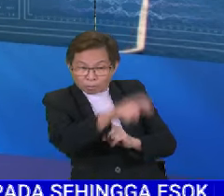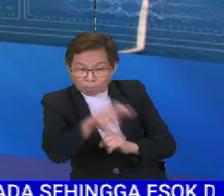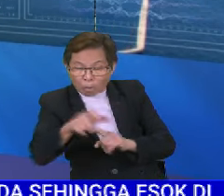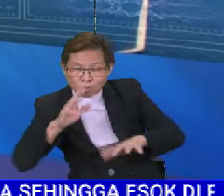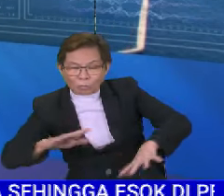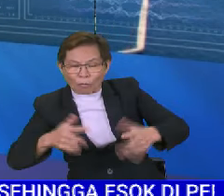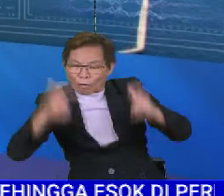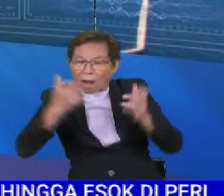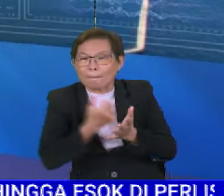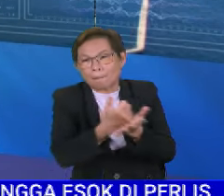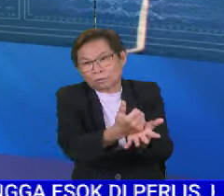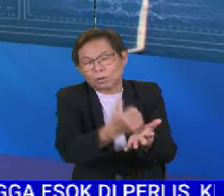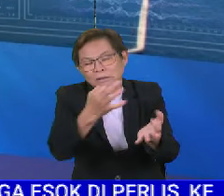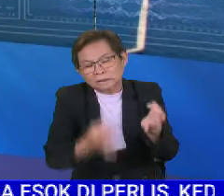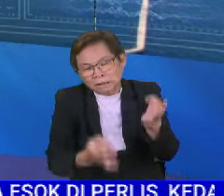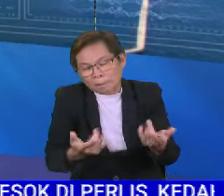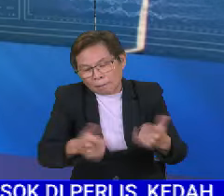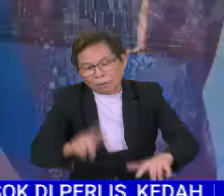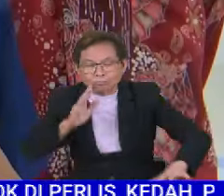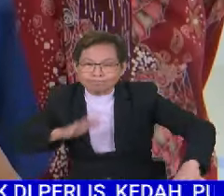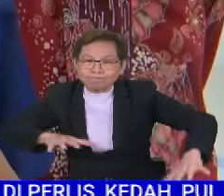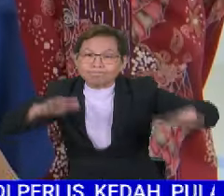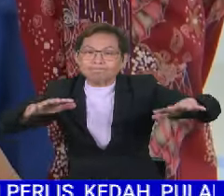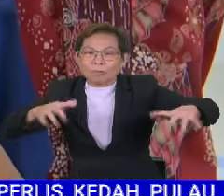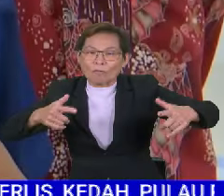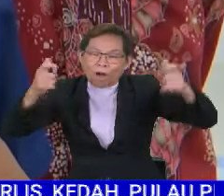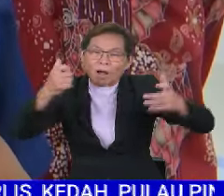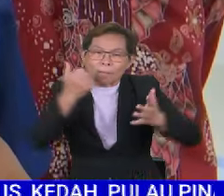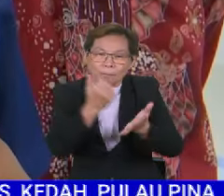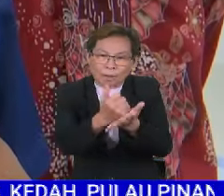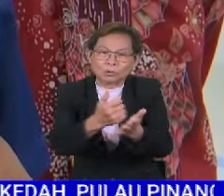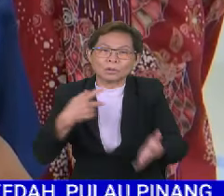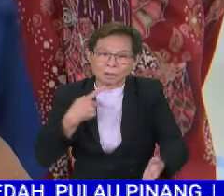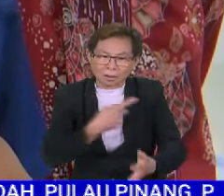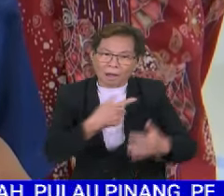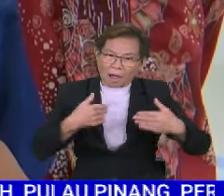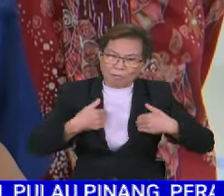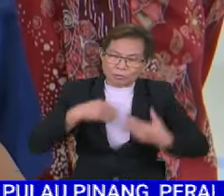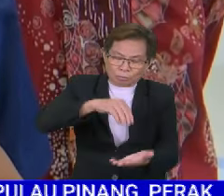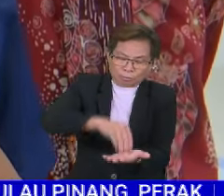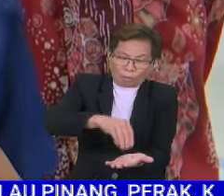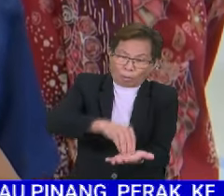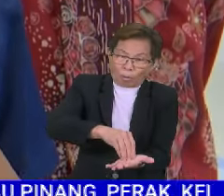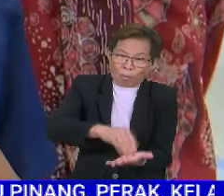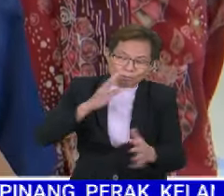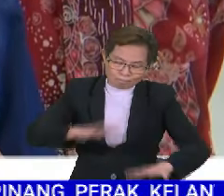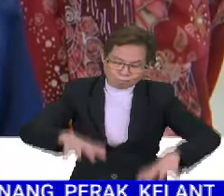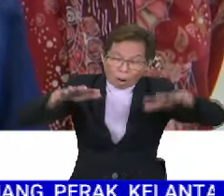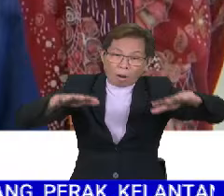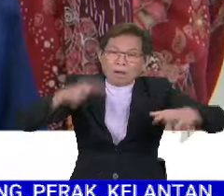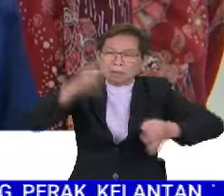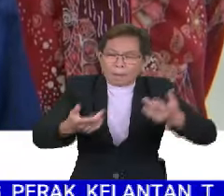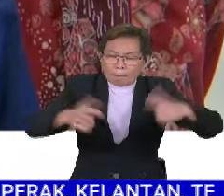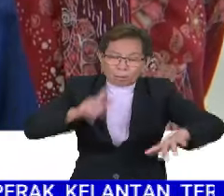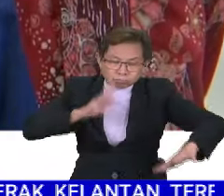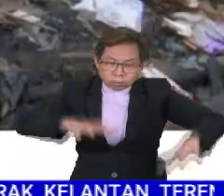segera dibantu jika berlaku bencana. Memang kita dah ada kita punya depo bencana, jadi sekiranya berlaku